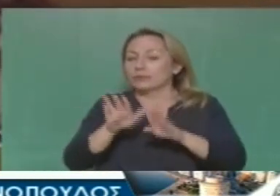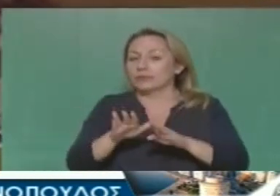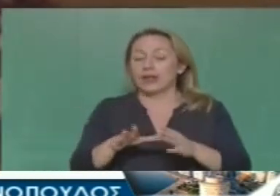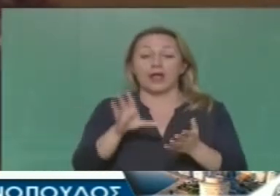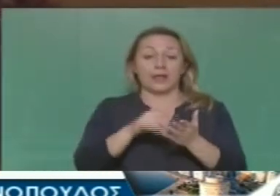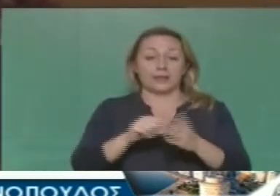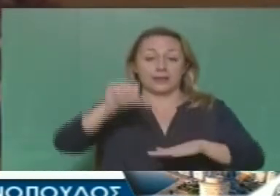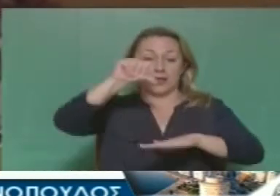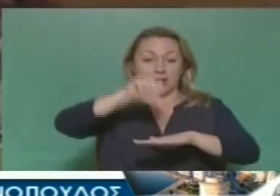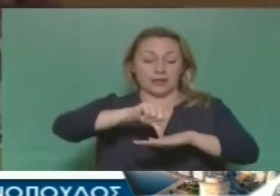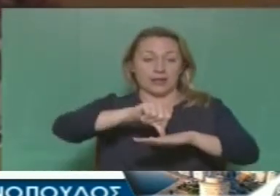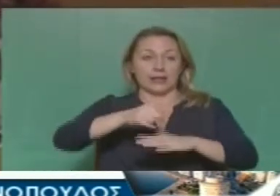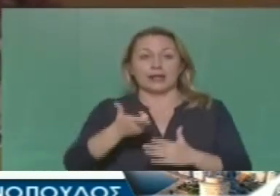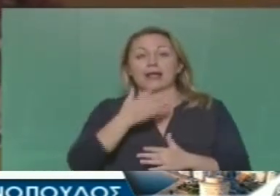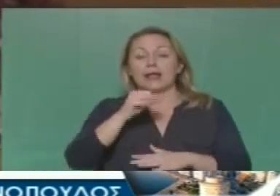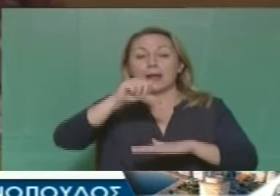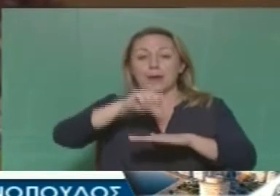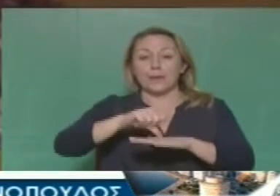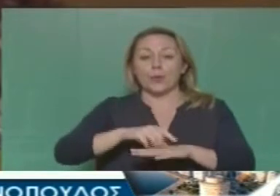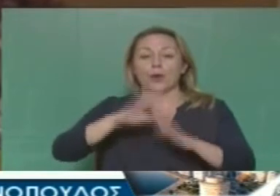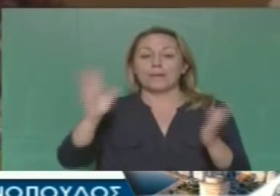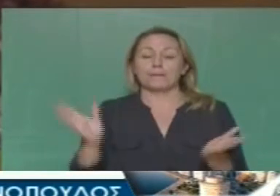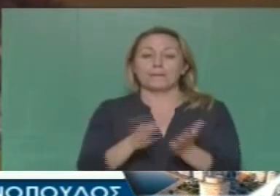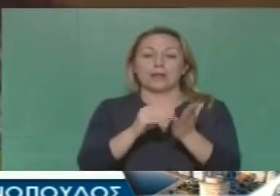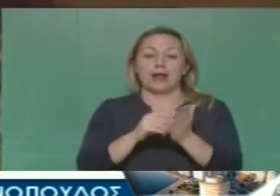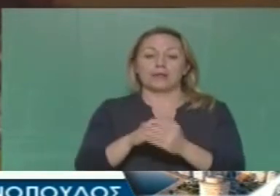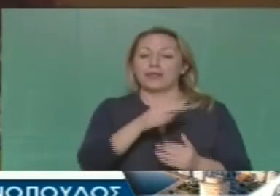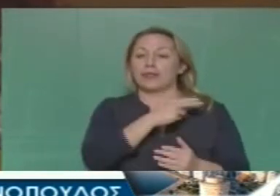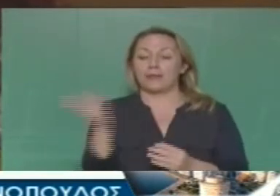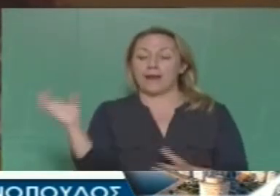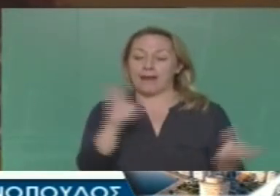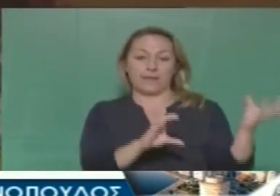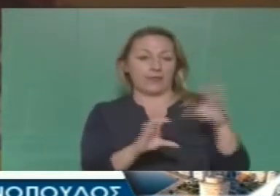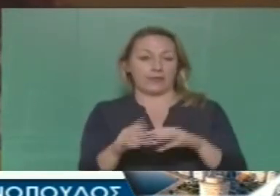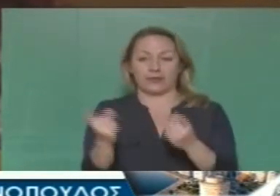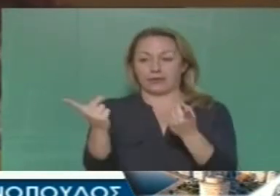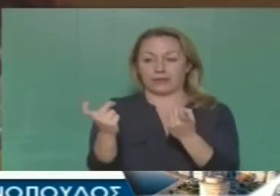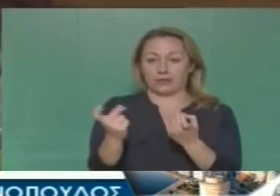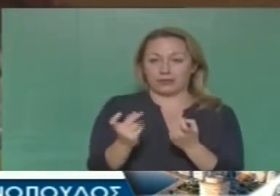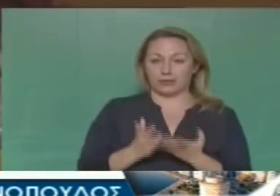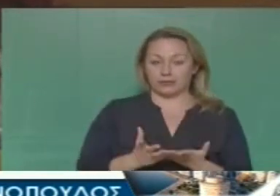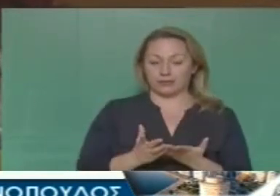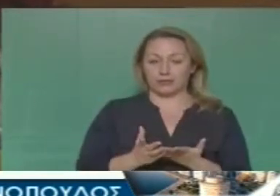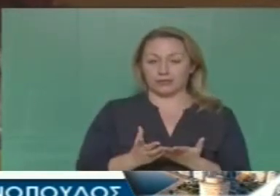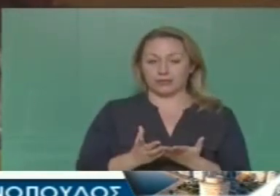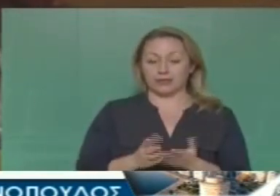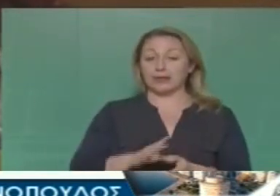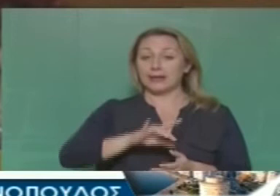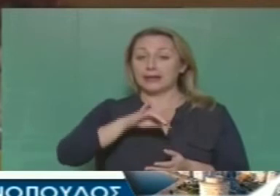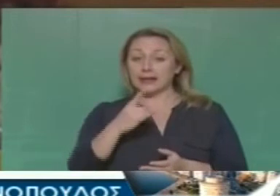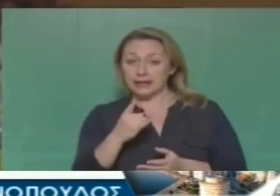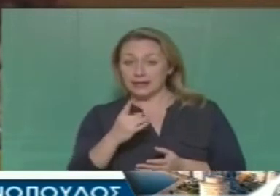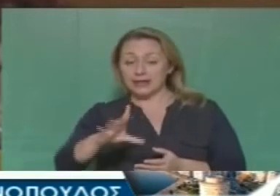πιο ελκτική για τους επενδυτές, όπως λέμε, ή την κάνουν πιο